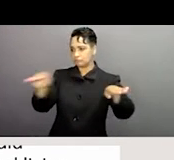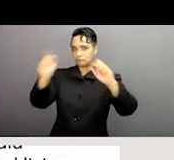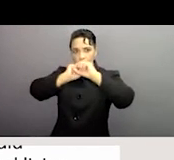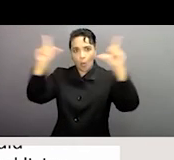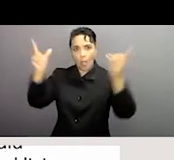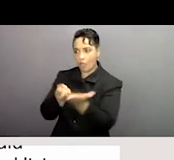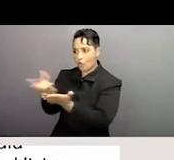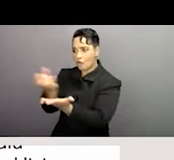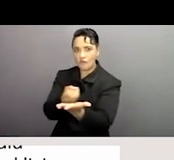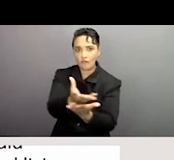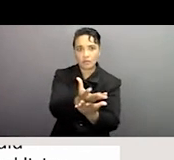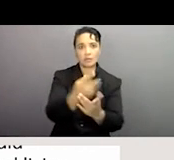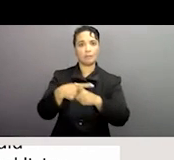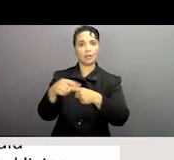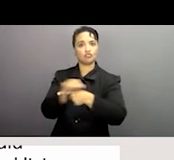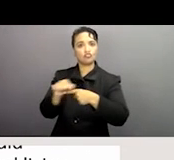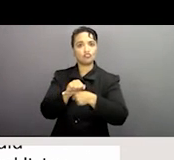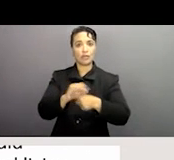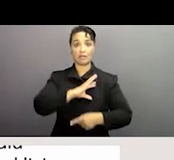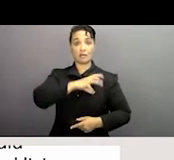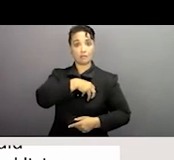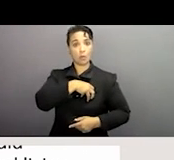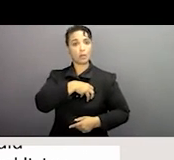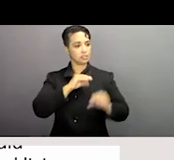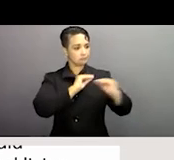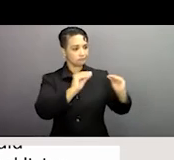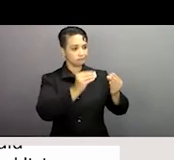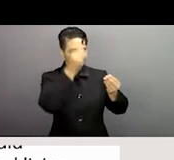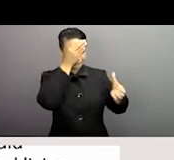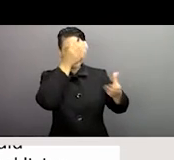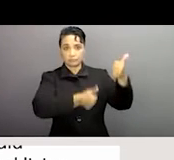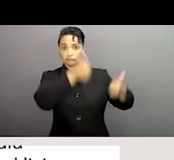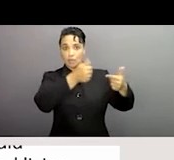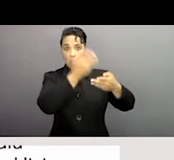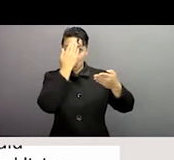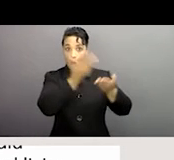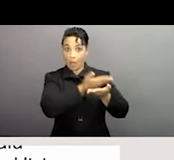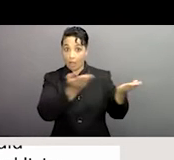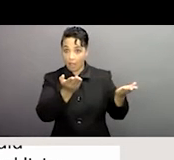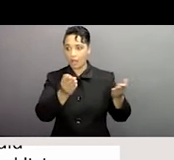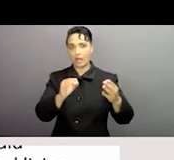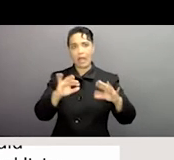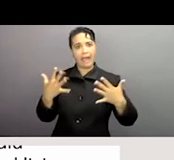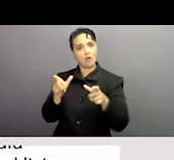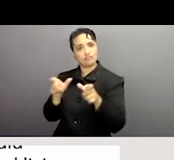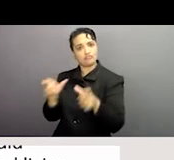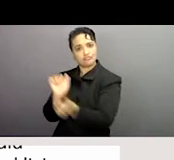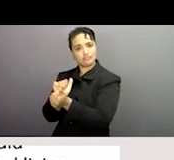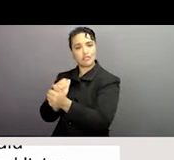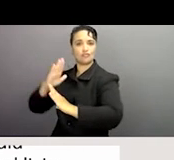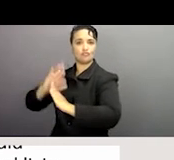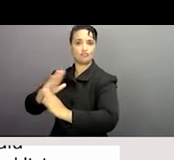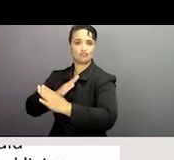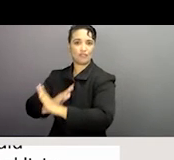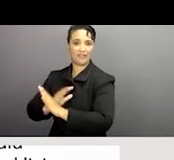sensibilisation aussi bien que la formation de ces agents de loi et d'autres actions